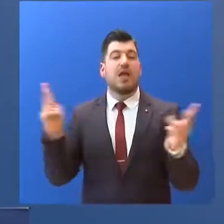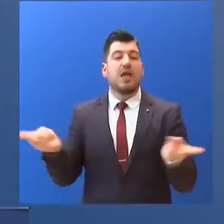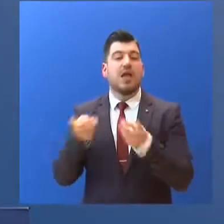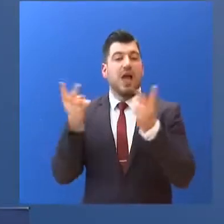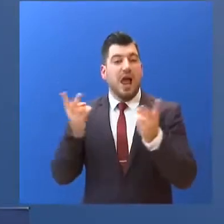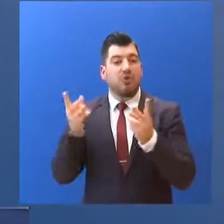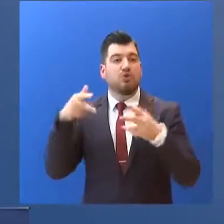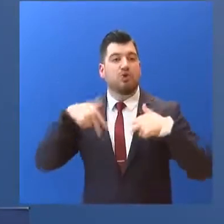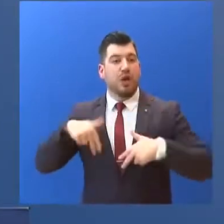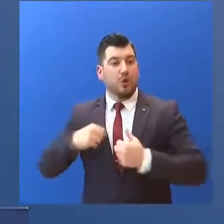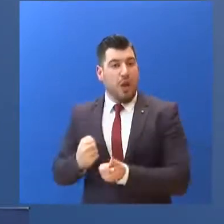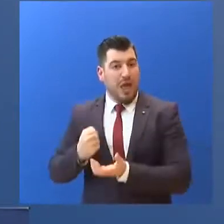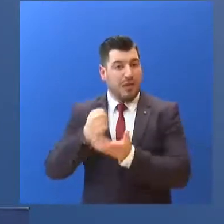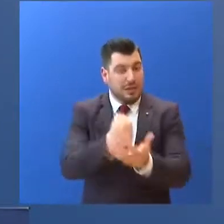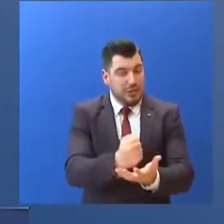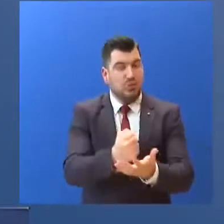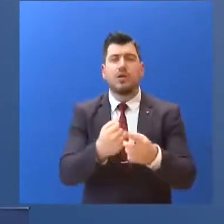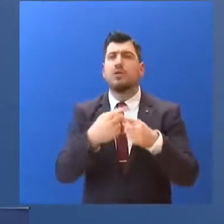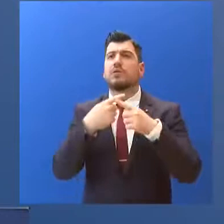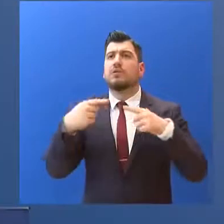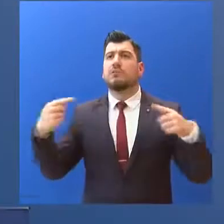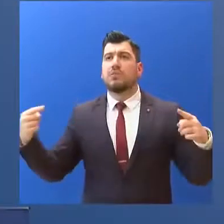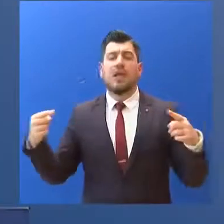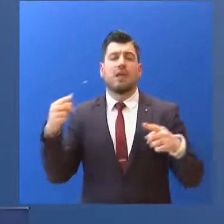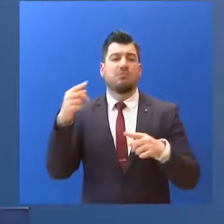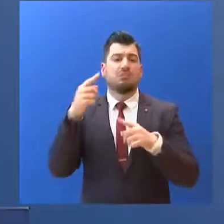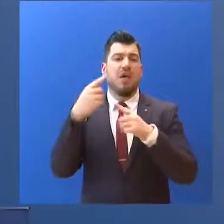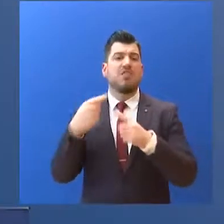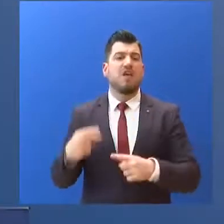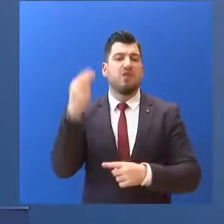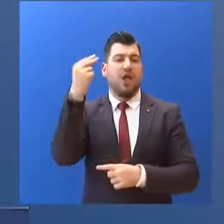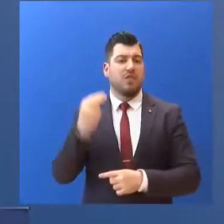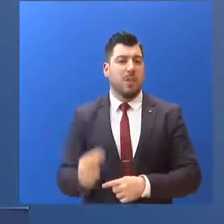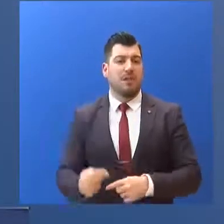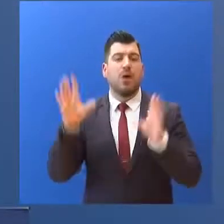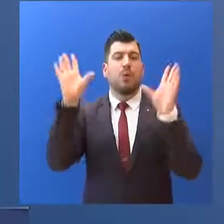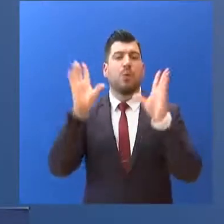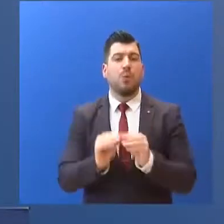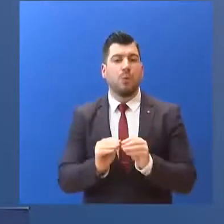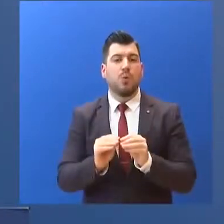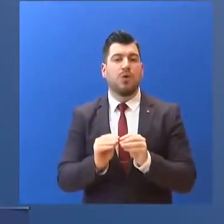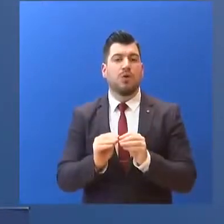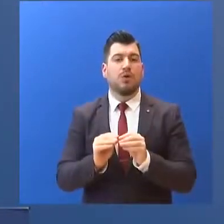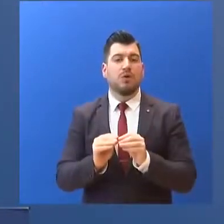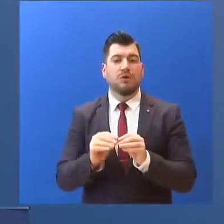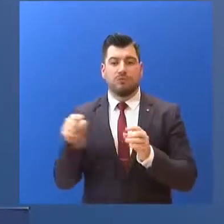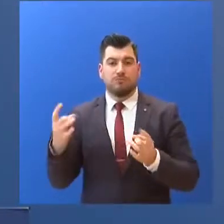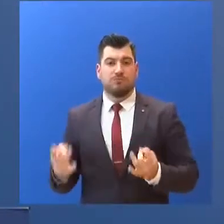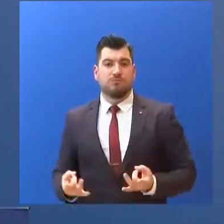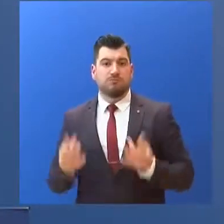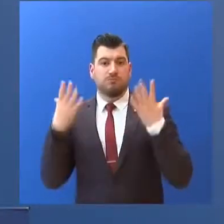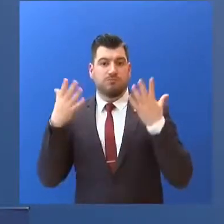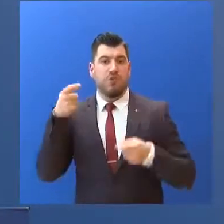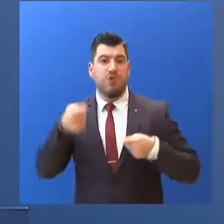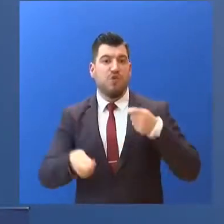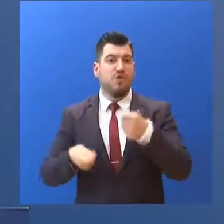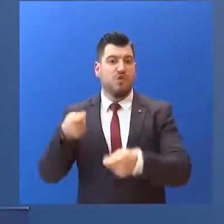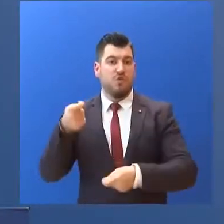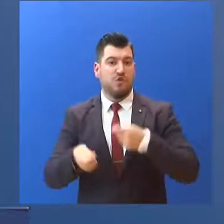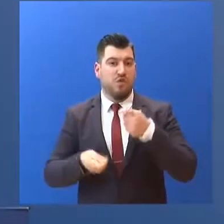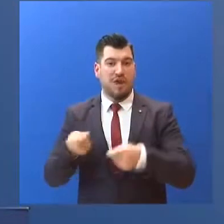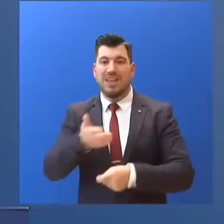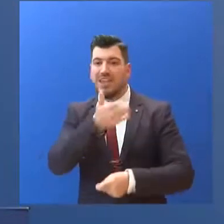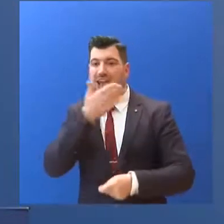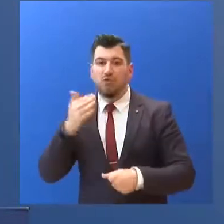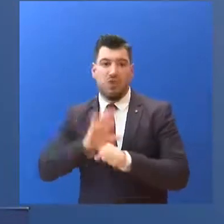ενισχύσεων... και τα ζητήματα που έχουν να κάνουν... με την ουσιαστική αποδέσμευση... από οποιοδήποτε δημοσιονομικό στόχο... για τον ταπανό που γίνονται